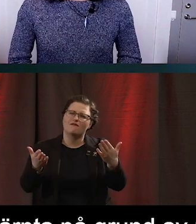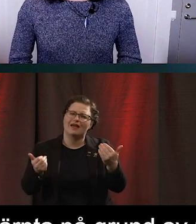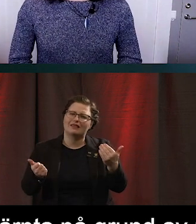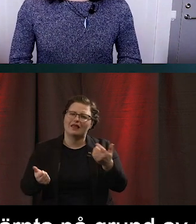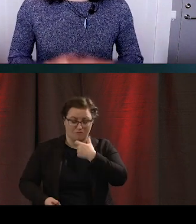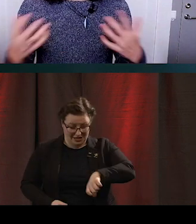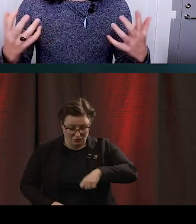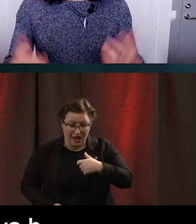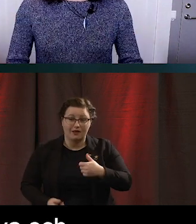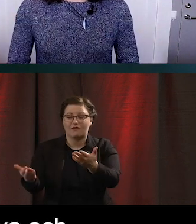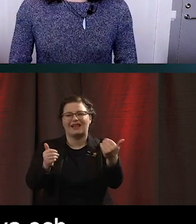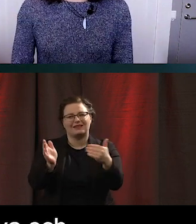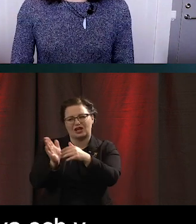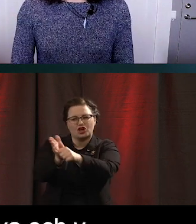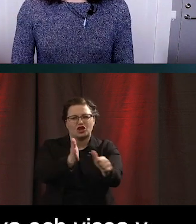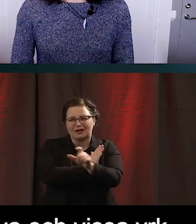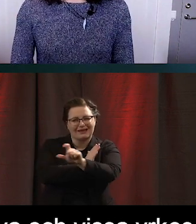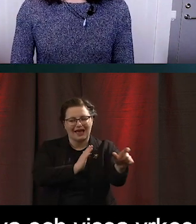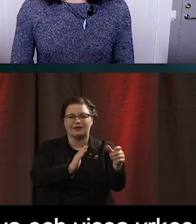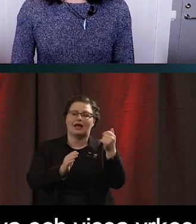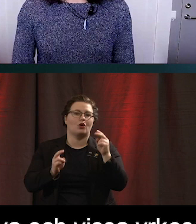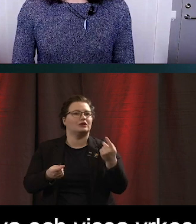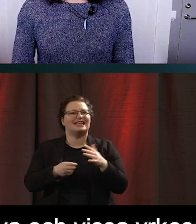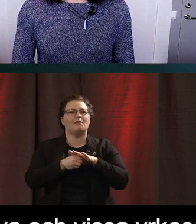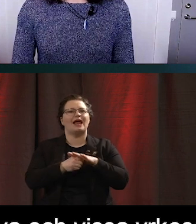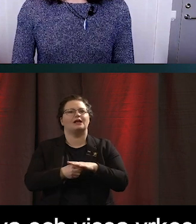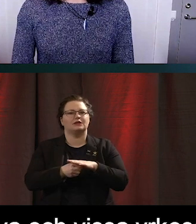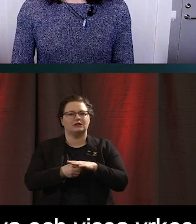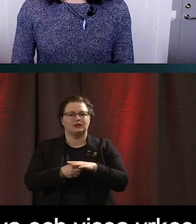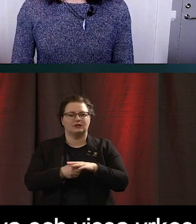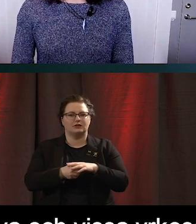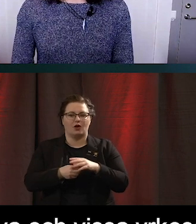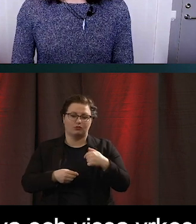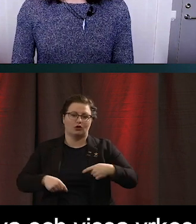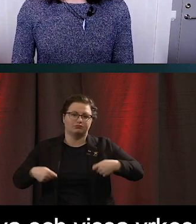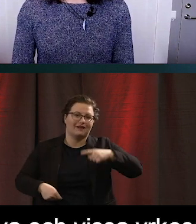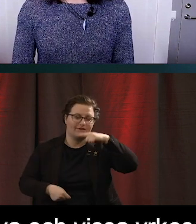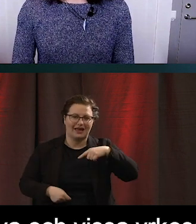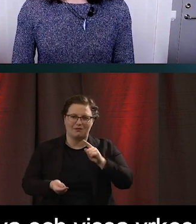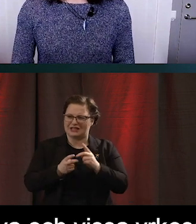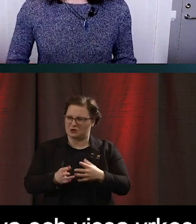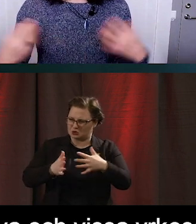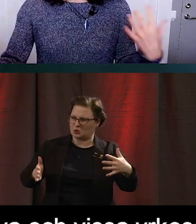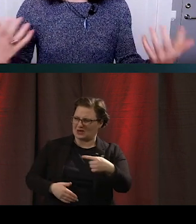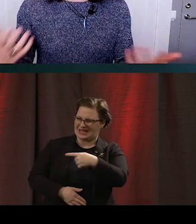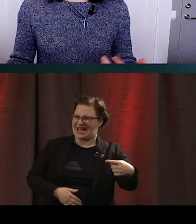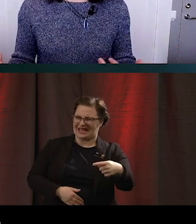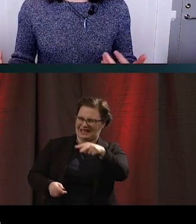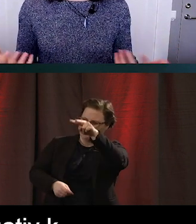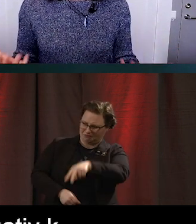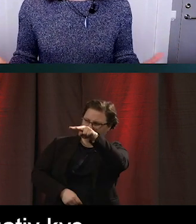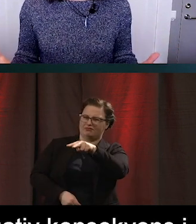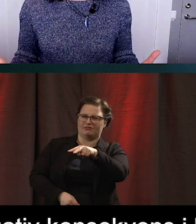kan lägga till lite press på det här med felhandlingen. Att det blir så stor negativ konsekvens i hur vi ser på